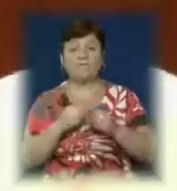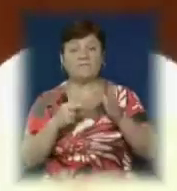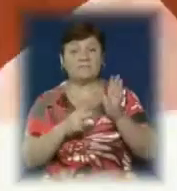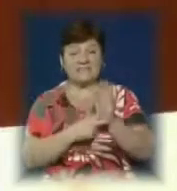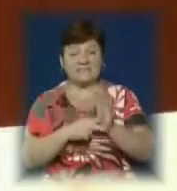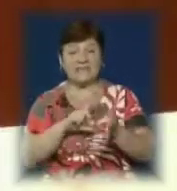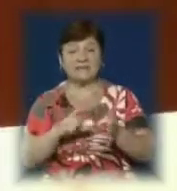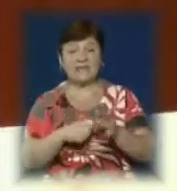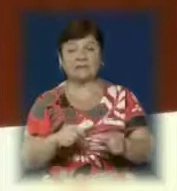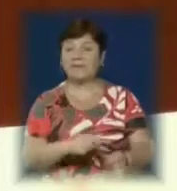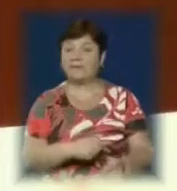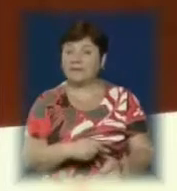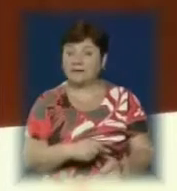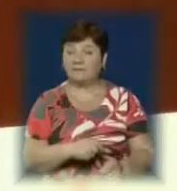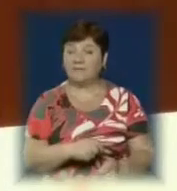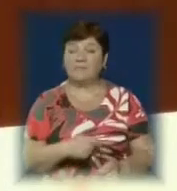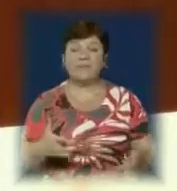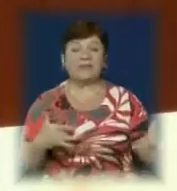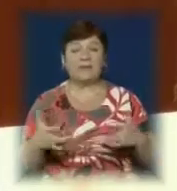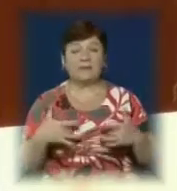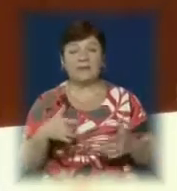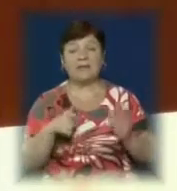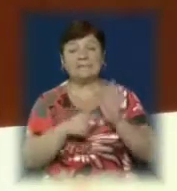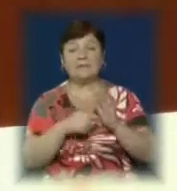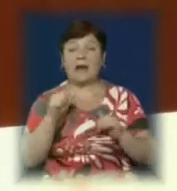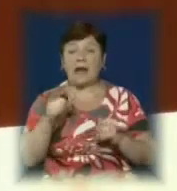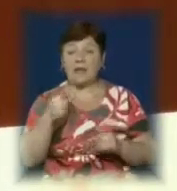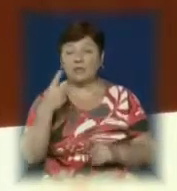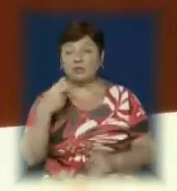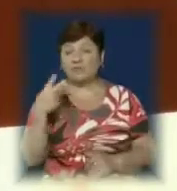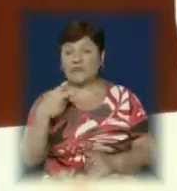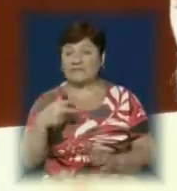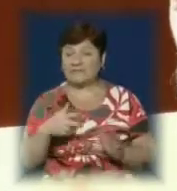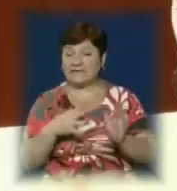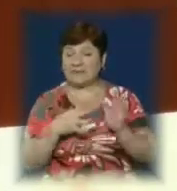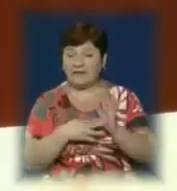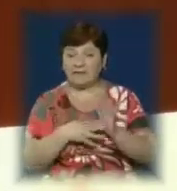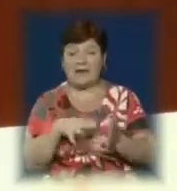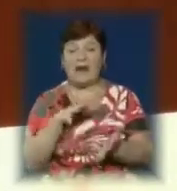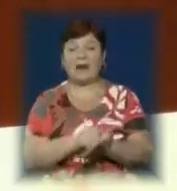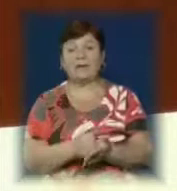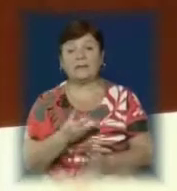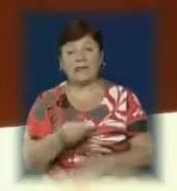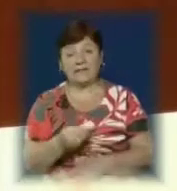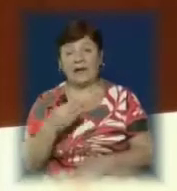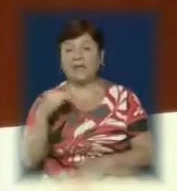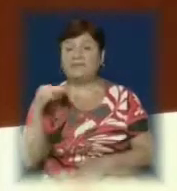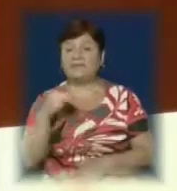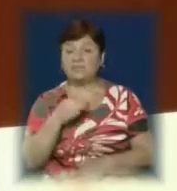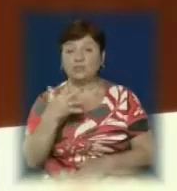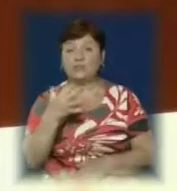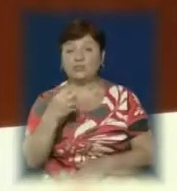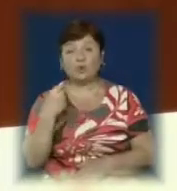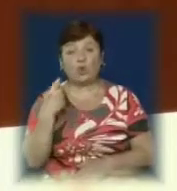метрів. Інший об'єкт на Театральній 7А – площа 129,6 квадратних метрів. Орендна плата 1551